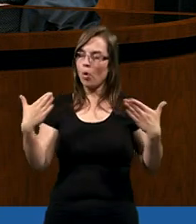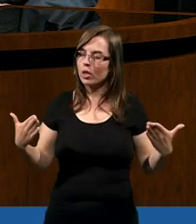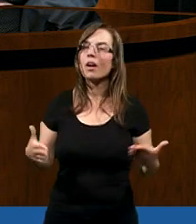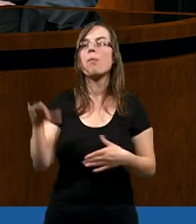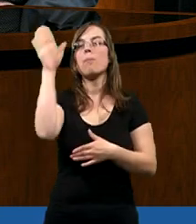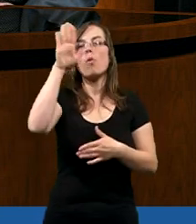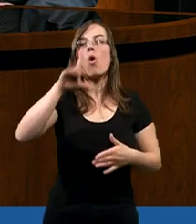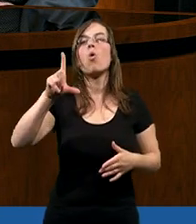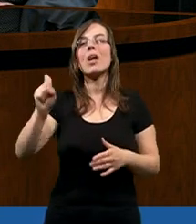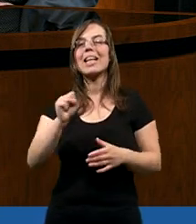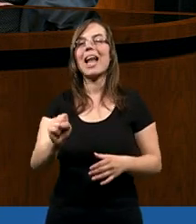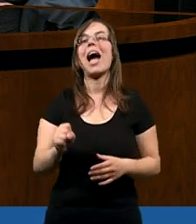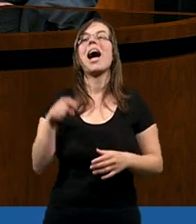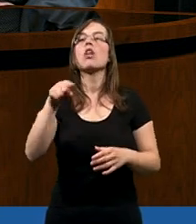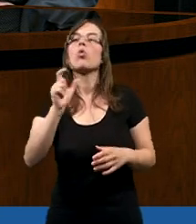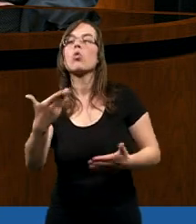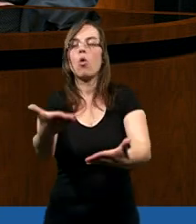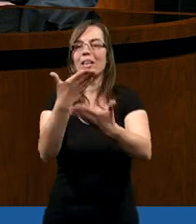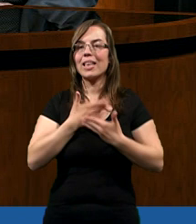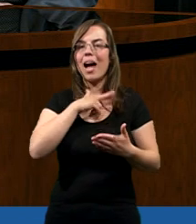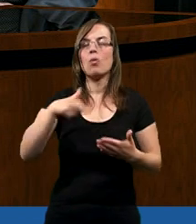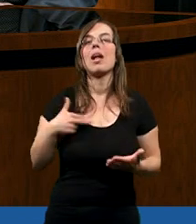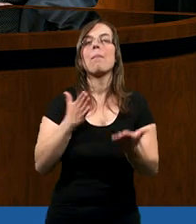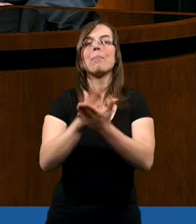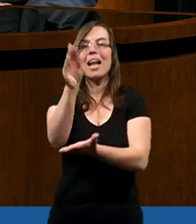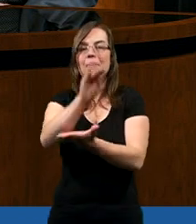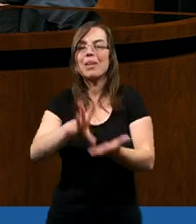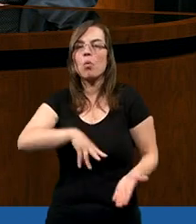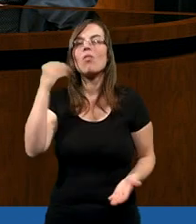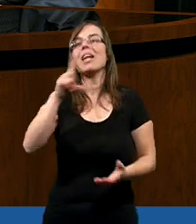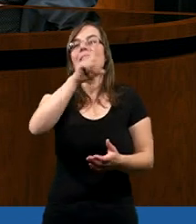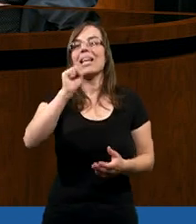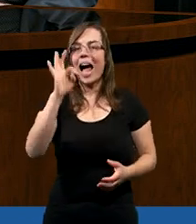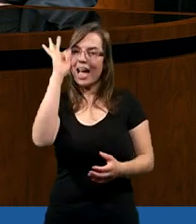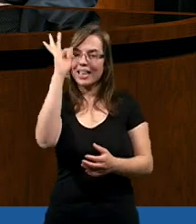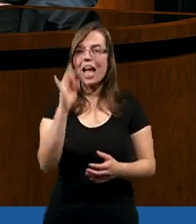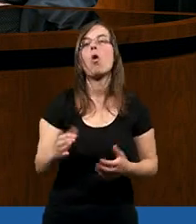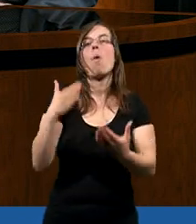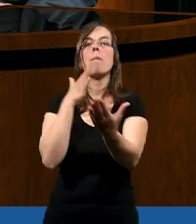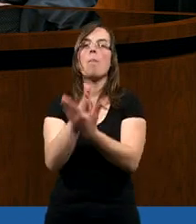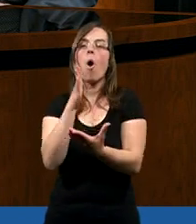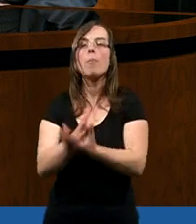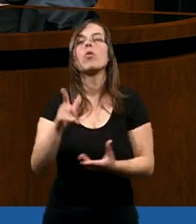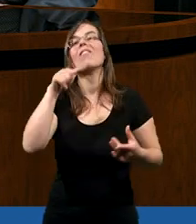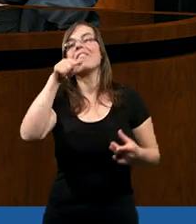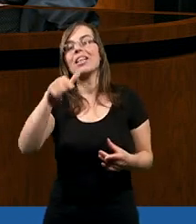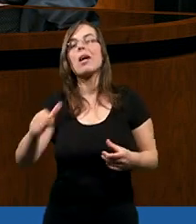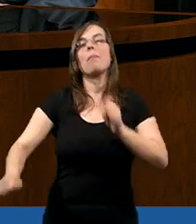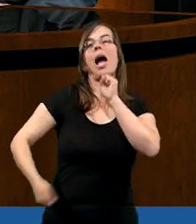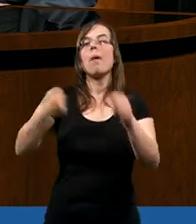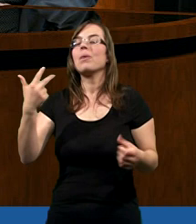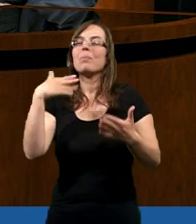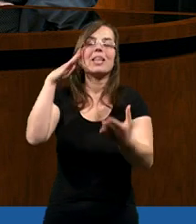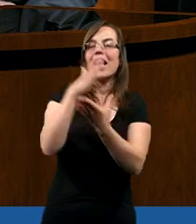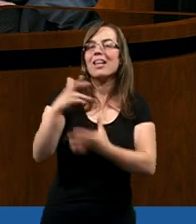Podziękować Panu Bogu za to, co nam daje przez Pismo Święte, za Jego pomoc w tym,